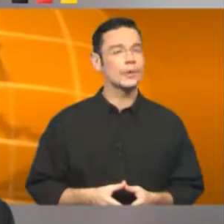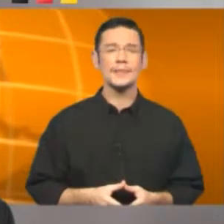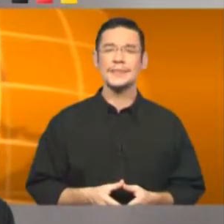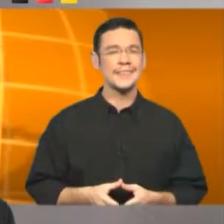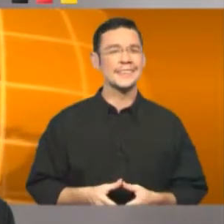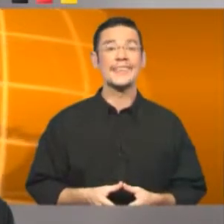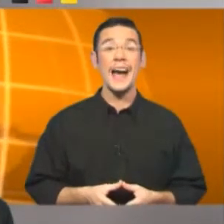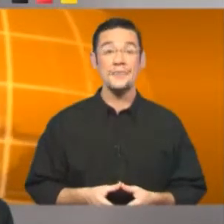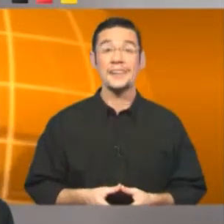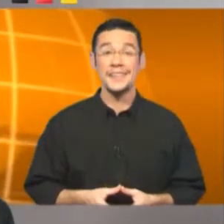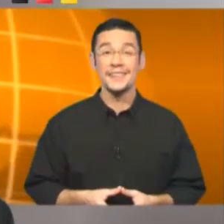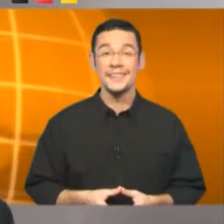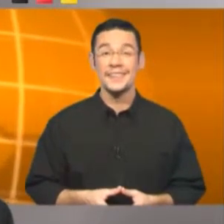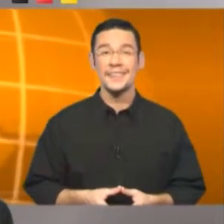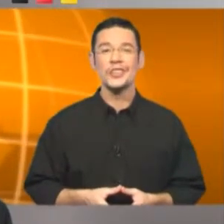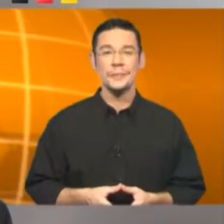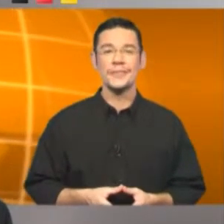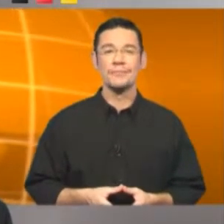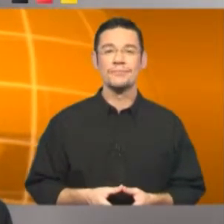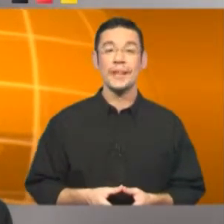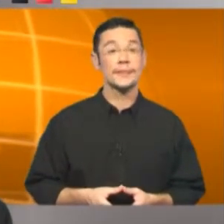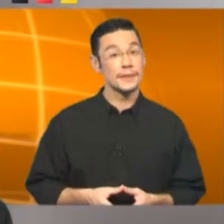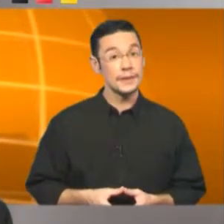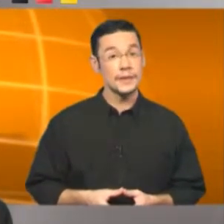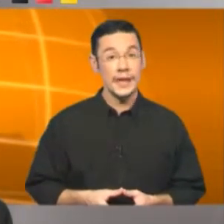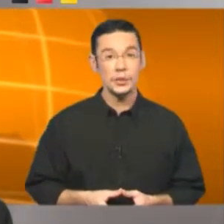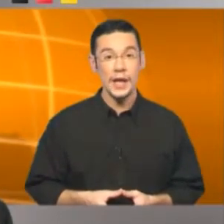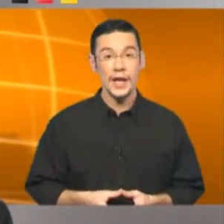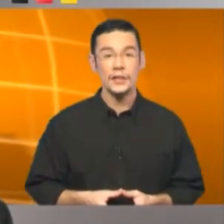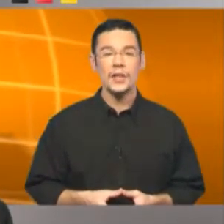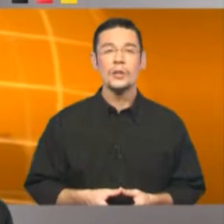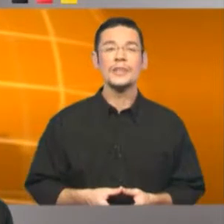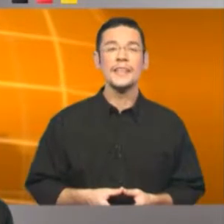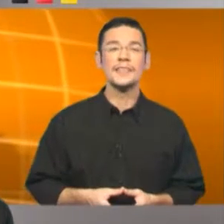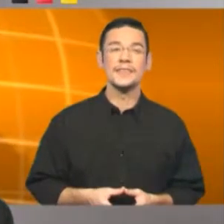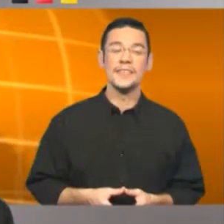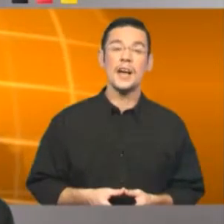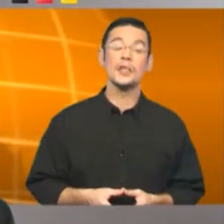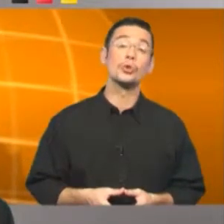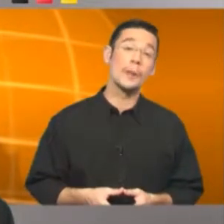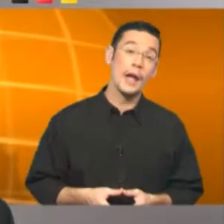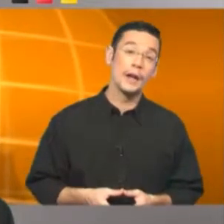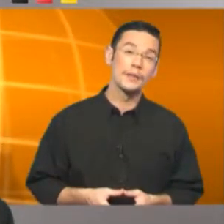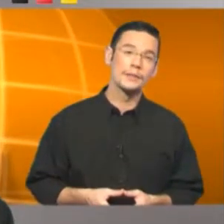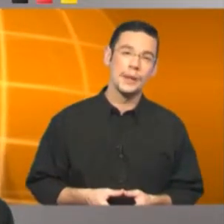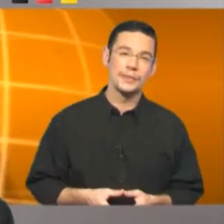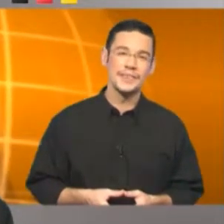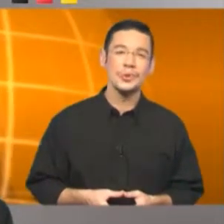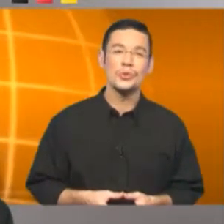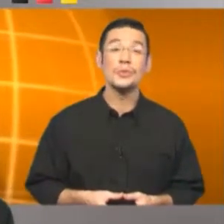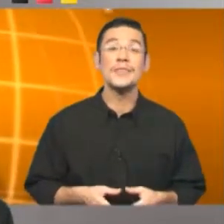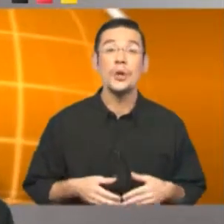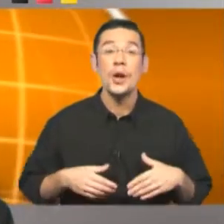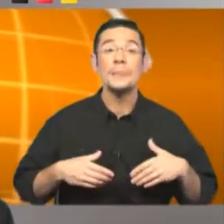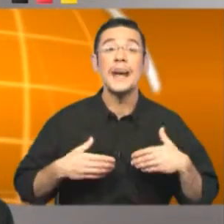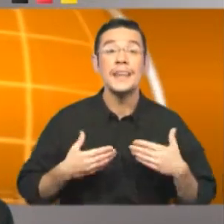Ohne sie geht es einfach nicht. Stimmt, sie sind nicht leicht zu erlernen und ändern sich je nach Zusammenhang. Aber wir